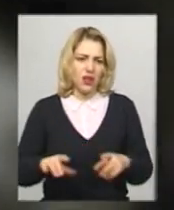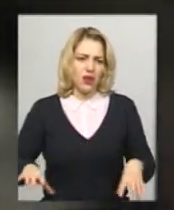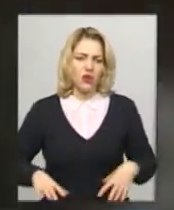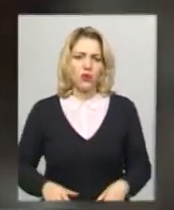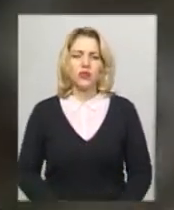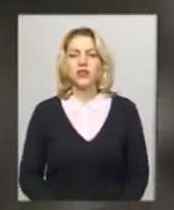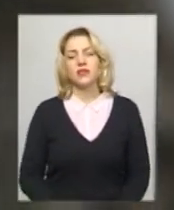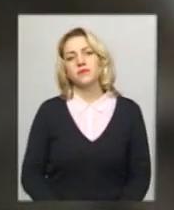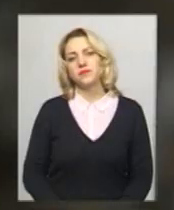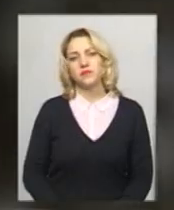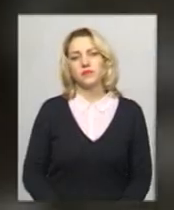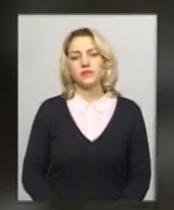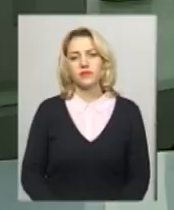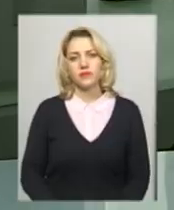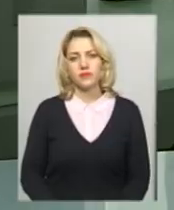новини, Поділля, центр.